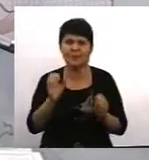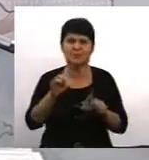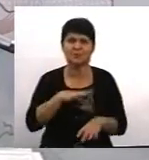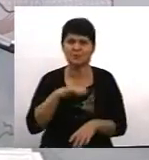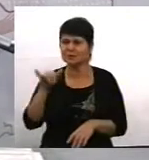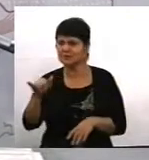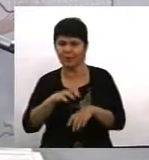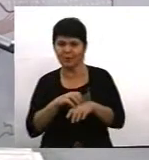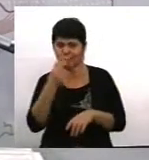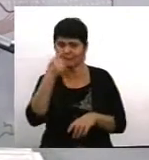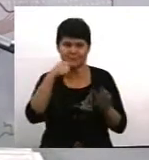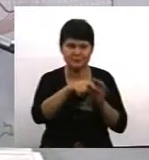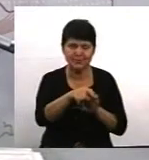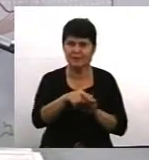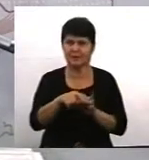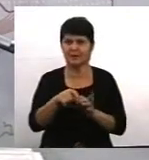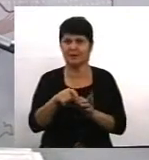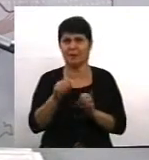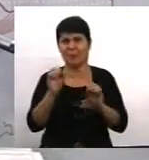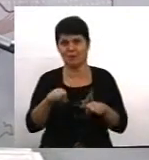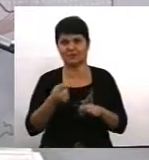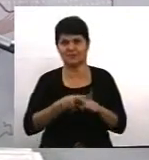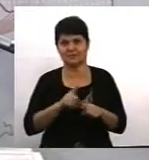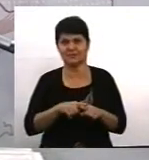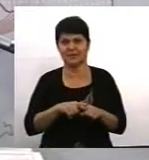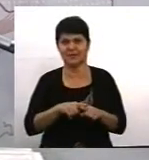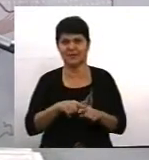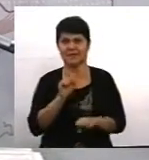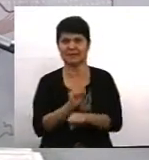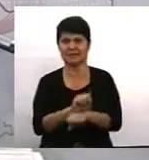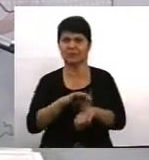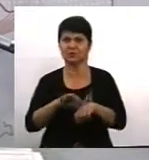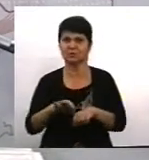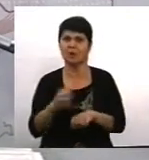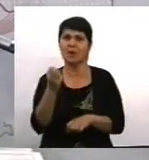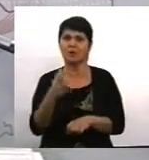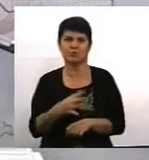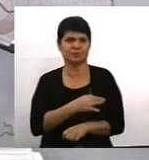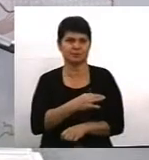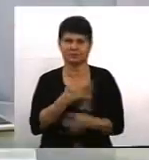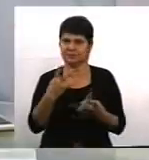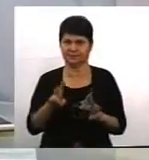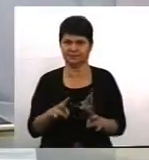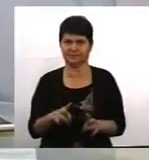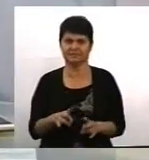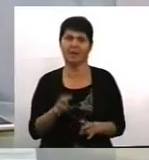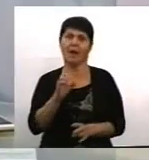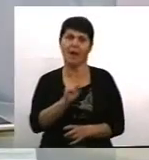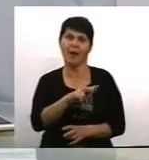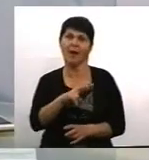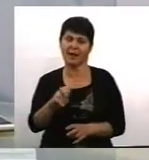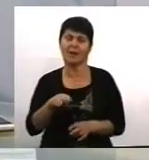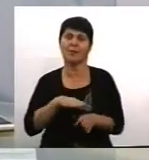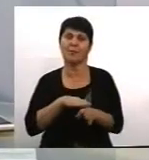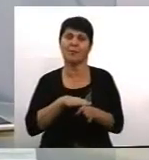навіть якщо у вас того котика не було. І, можливо, цим ви зупините насильство. Просто проявіть небайдужість. А чи проводяться подібні акції на